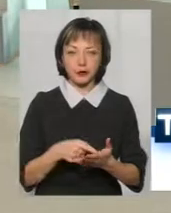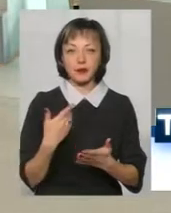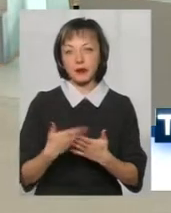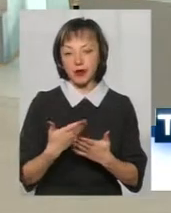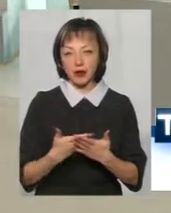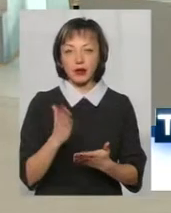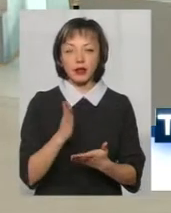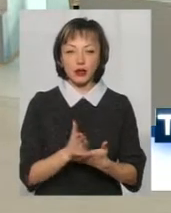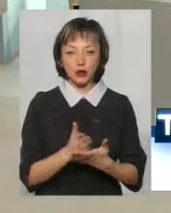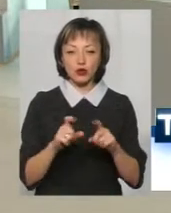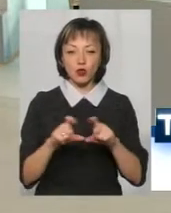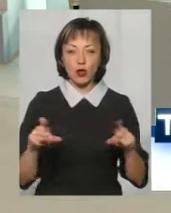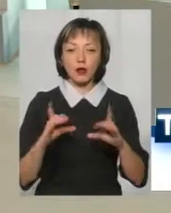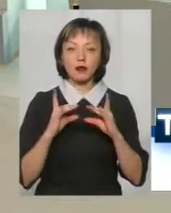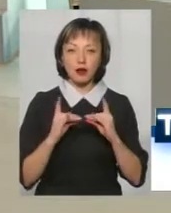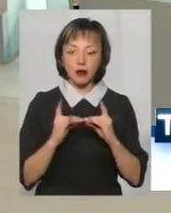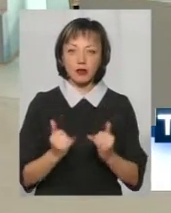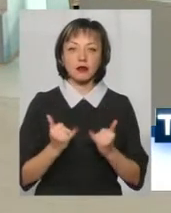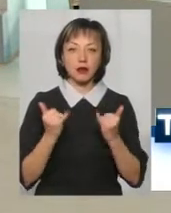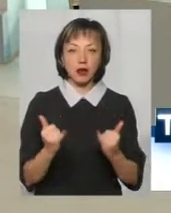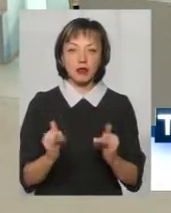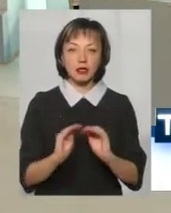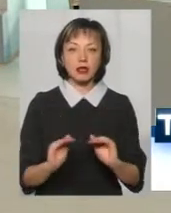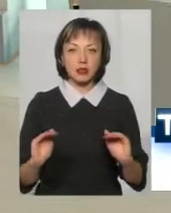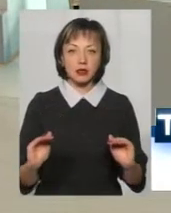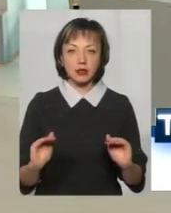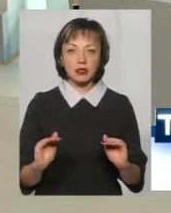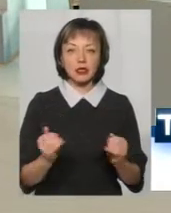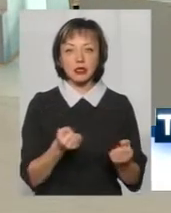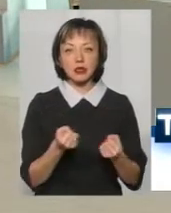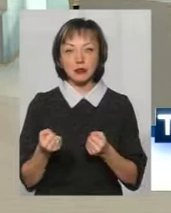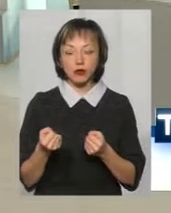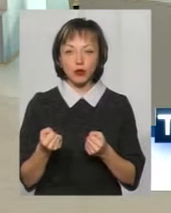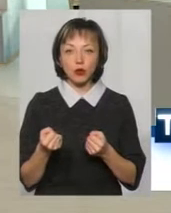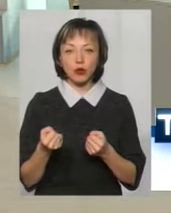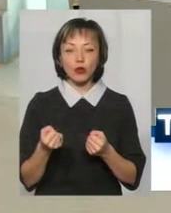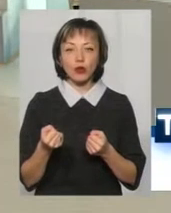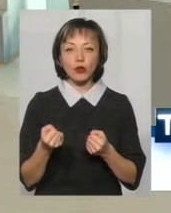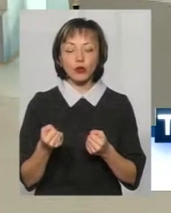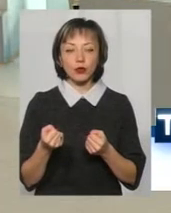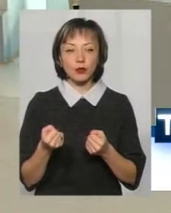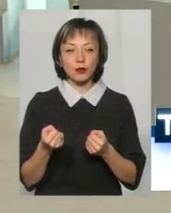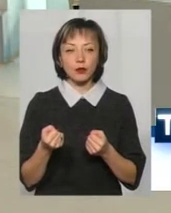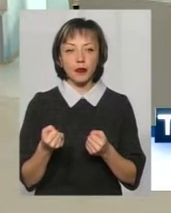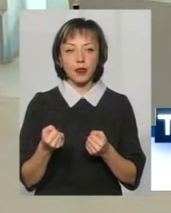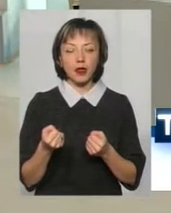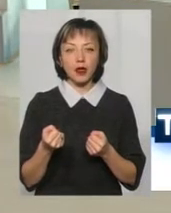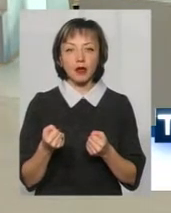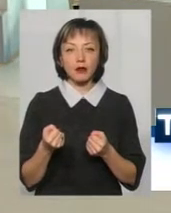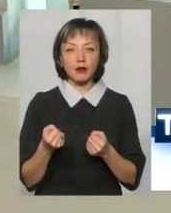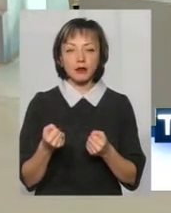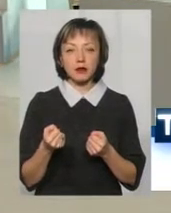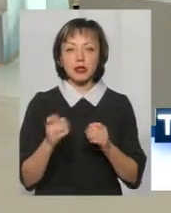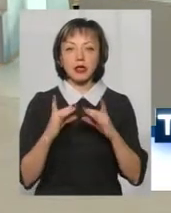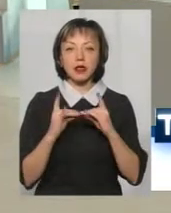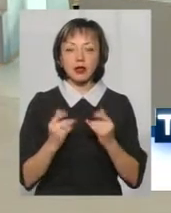прикладу, є школа-інтернат для дітей із затримкою, не з затримкою розвитку, а